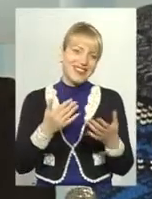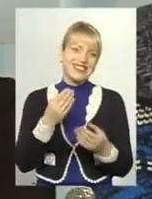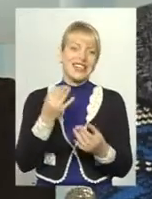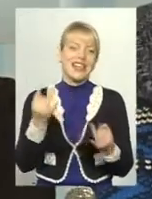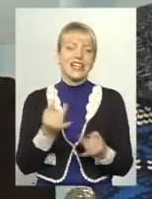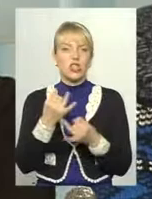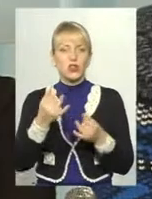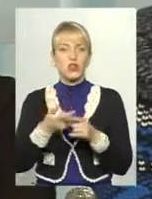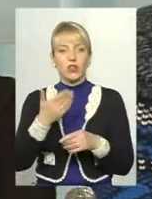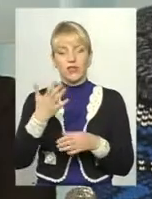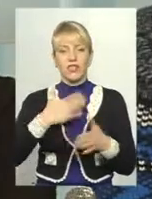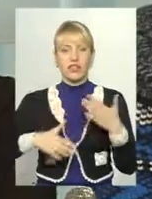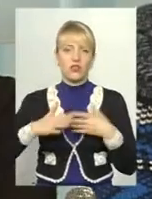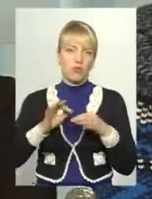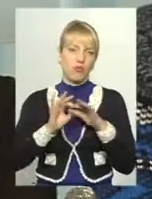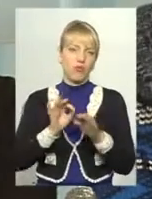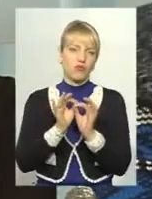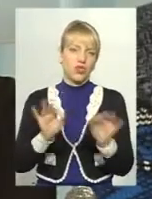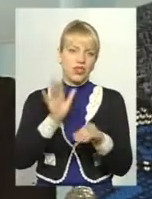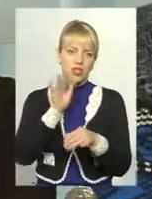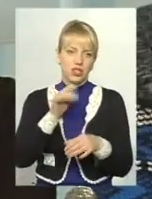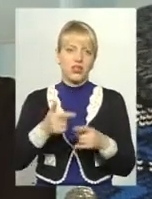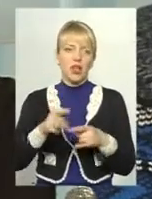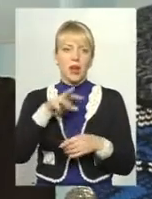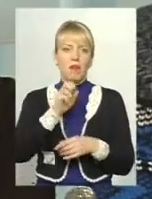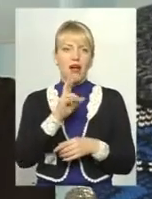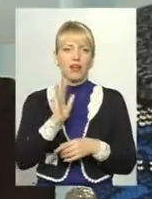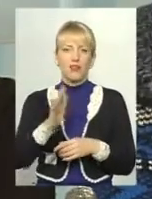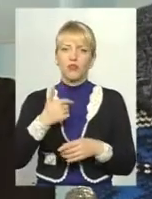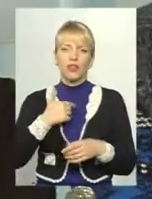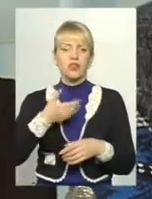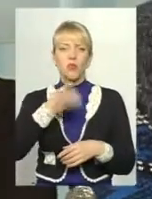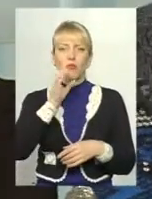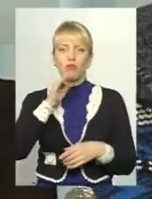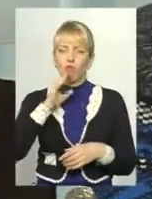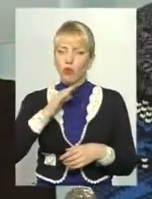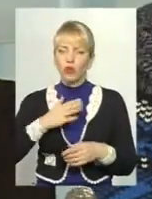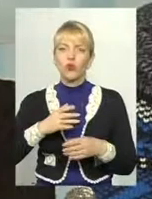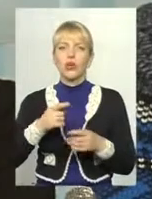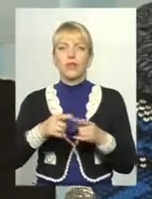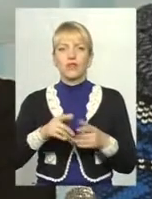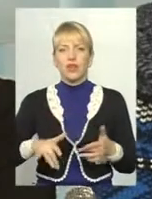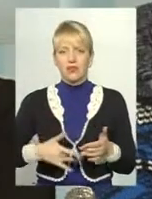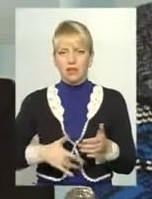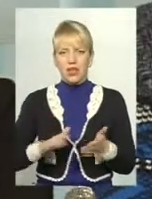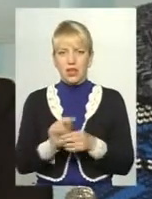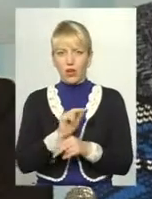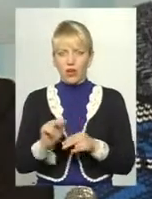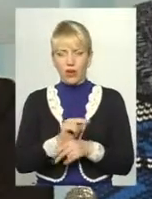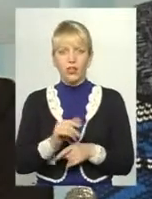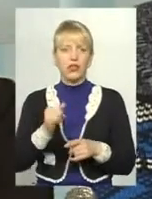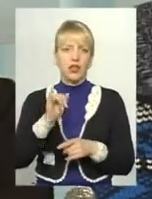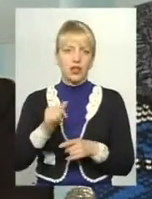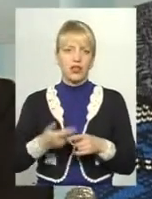і ще з задоволенням, вони тут проводять вільний час, і в нас макові з задоволенням користуються, п'ють і водичку, і водочку, все, і слухають про